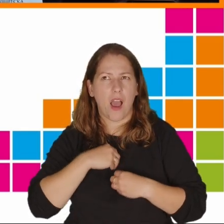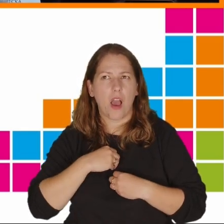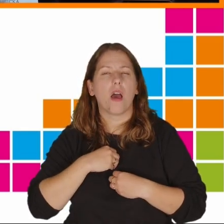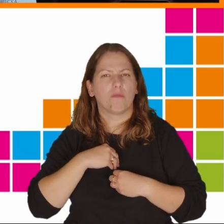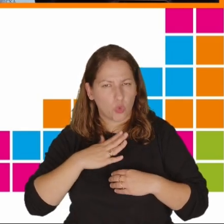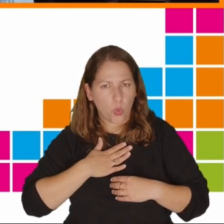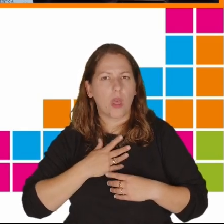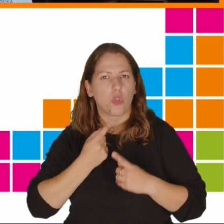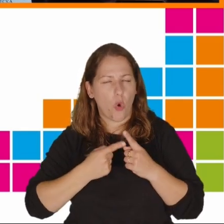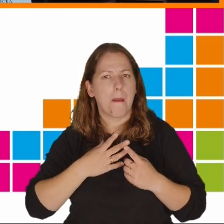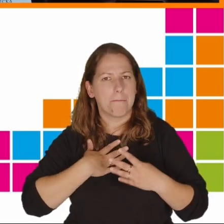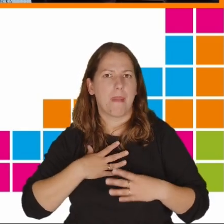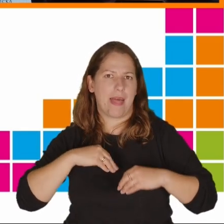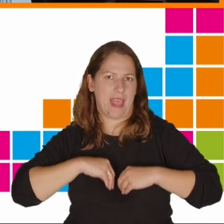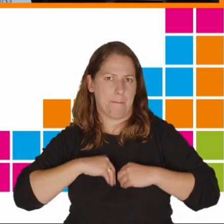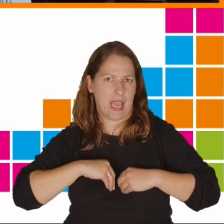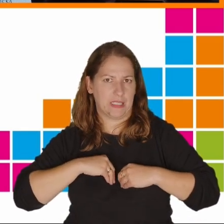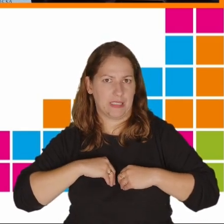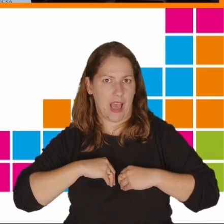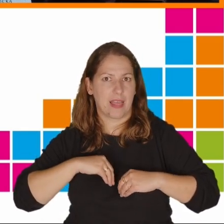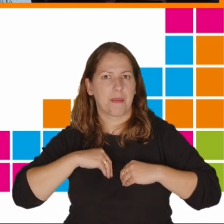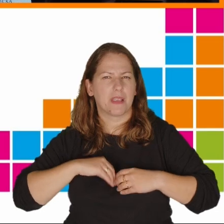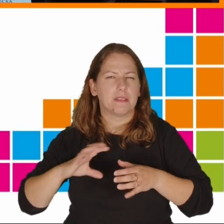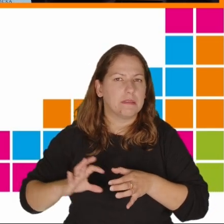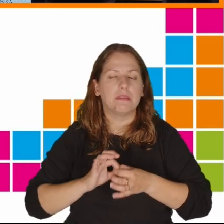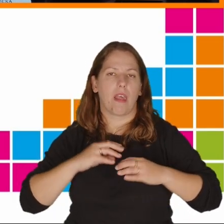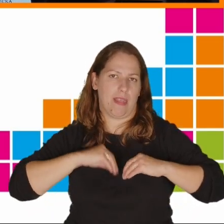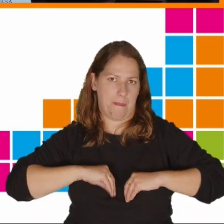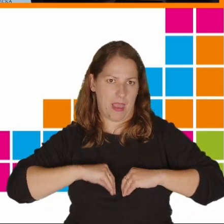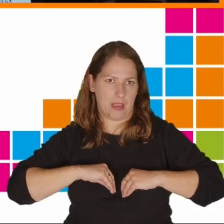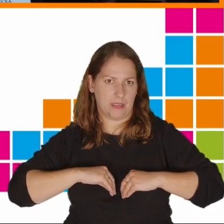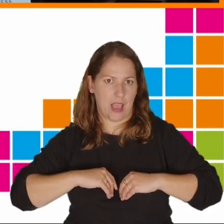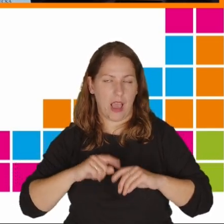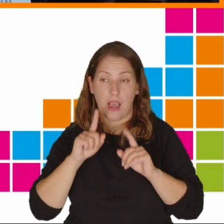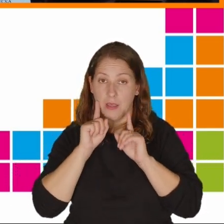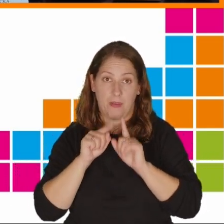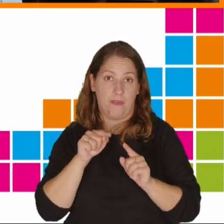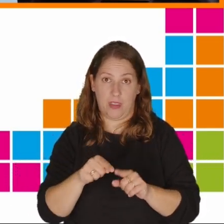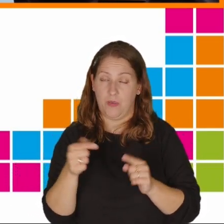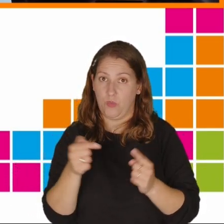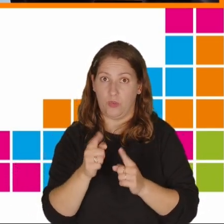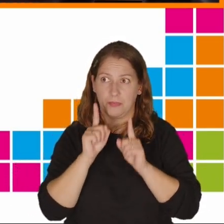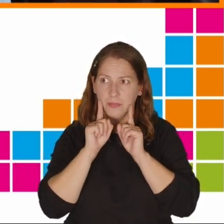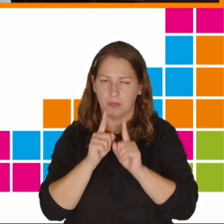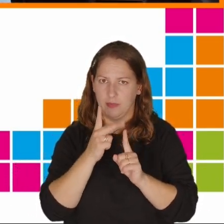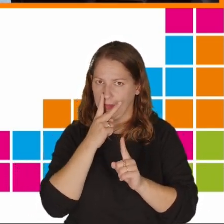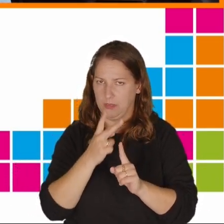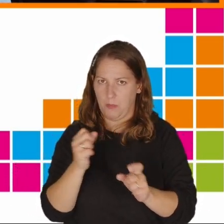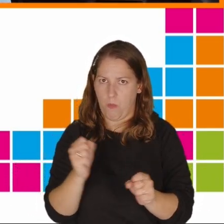depresji, objawy powiązane z depresją. Powinniśmy to naprawdę brać na serio,